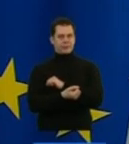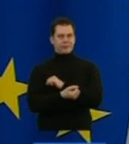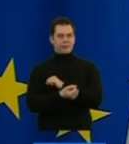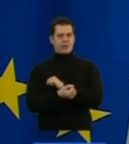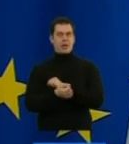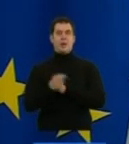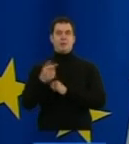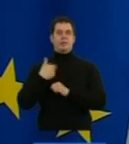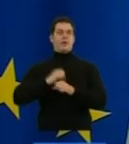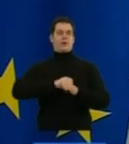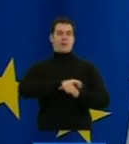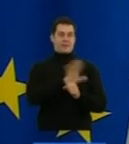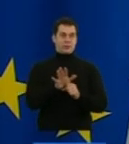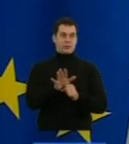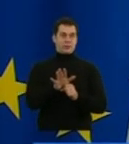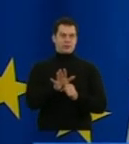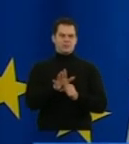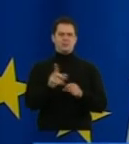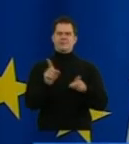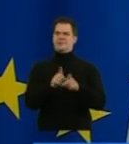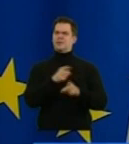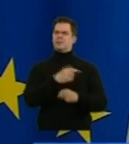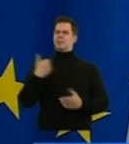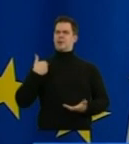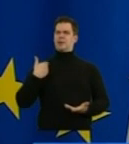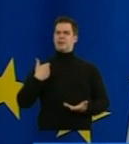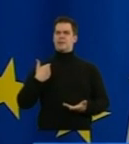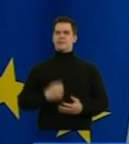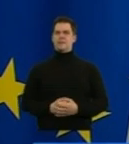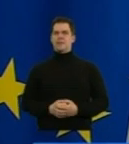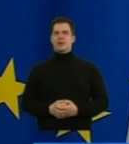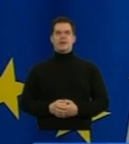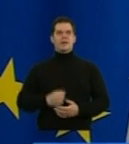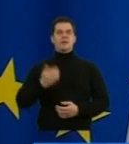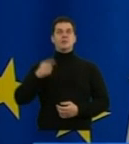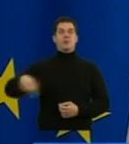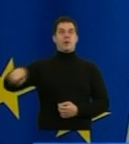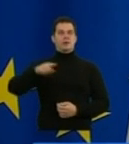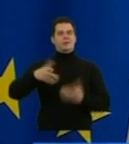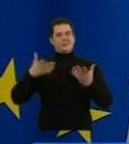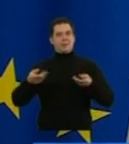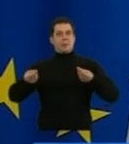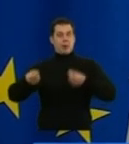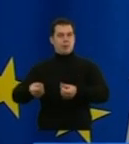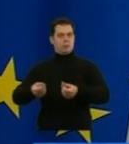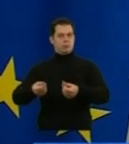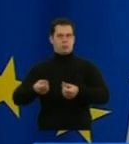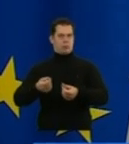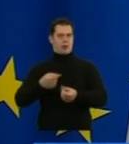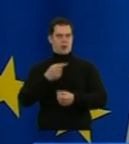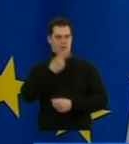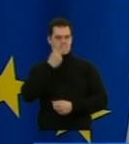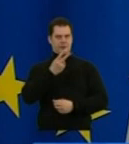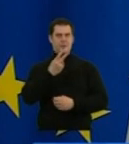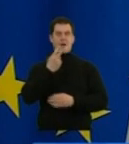Pomimo COVID-u i w zasadzie tych oczekiwań takich społecznych, absolutnie się